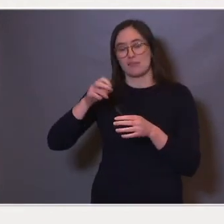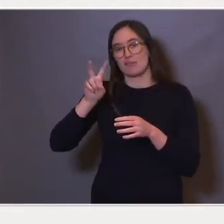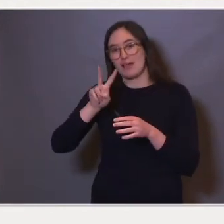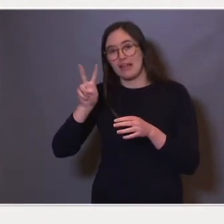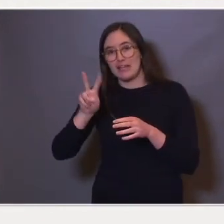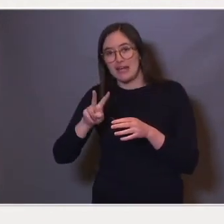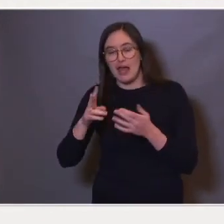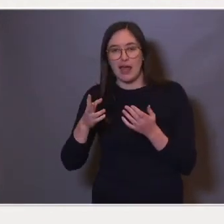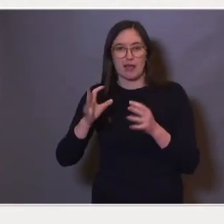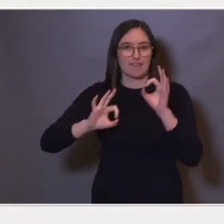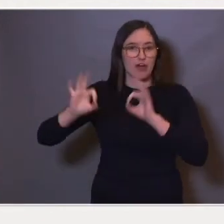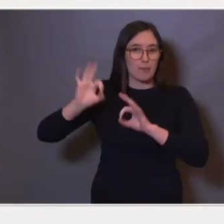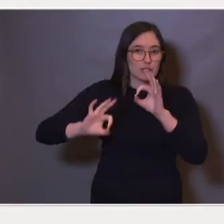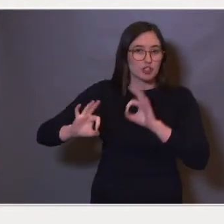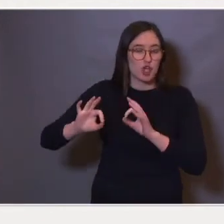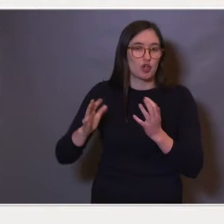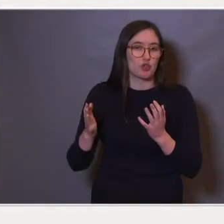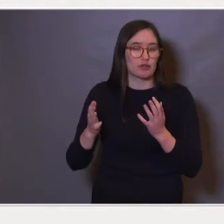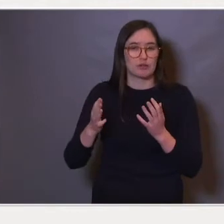farmasøyter,